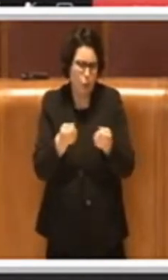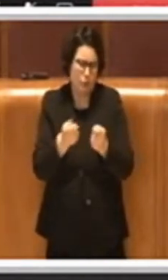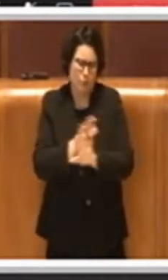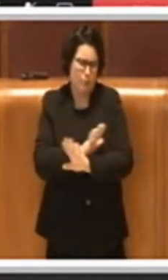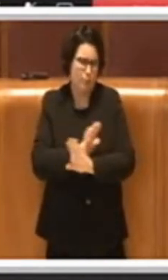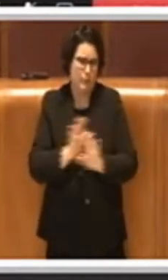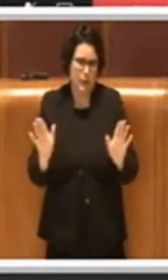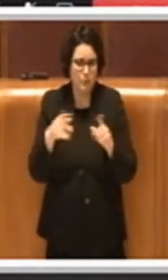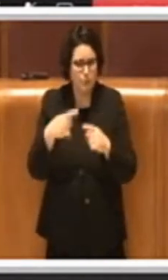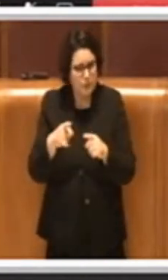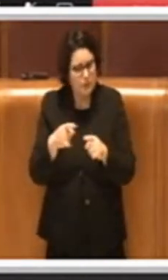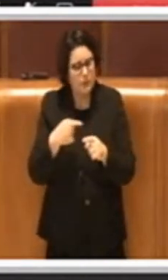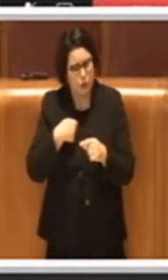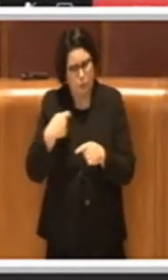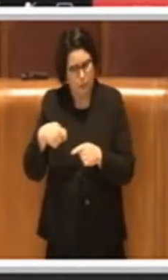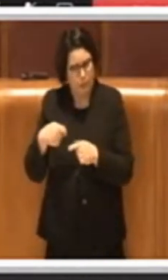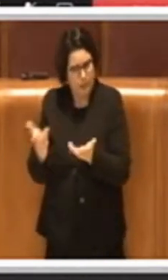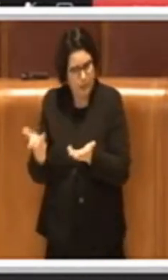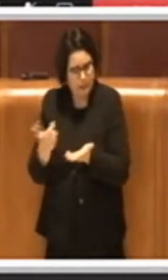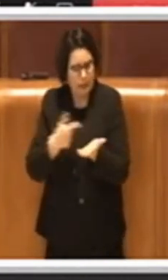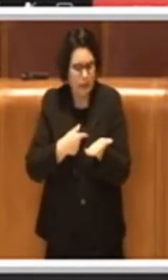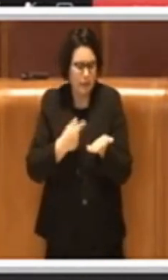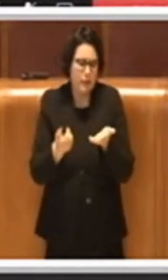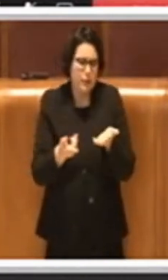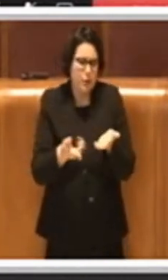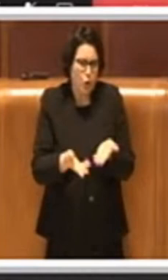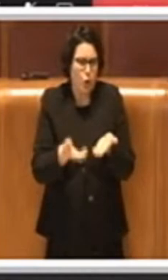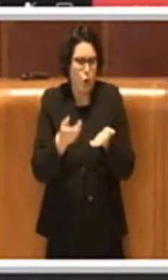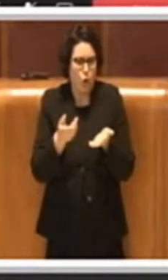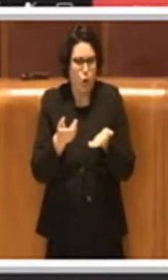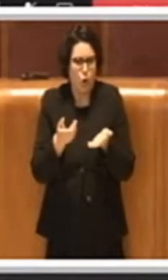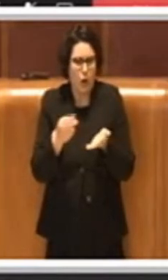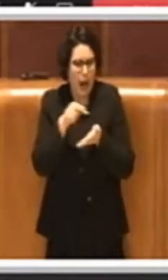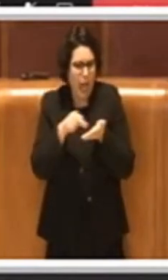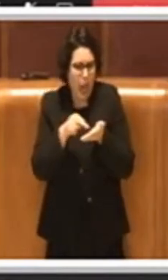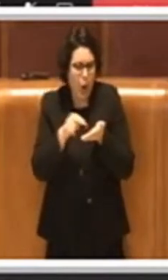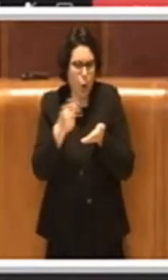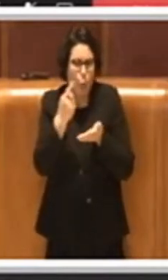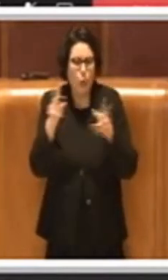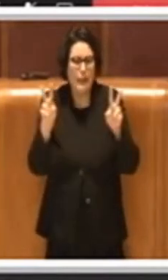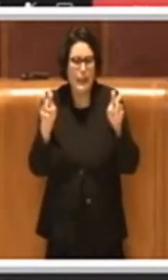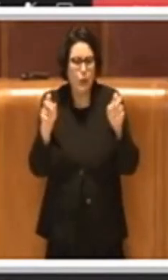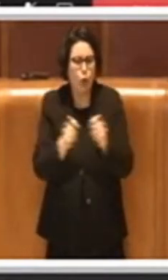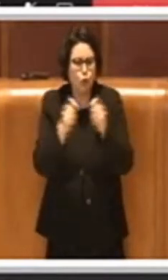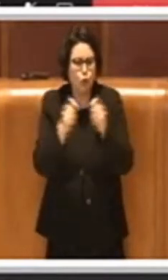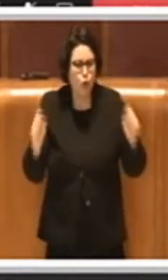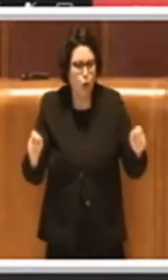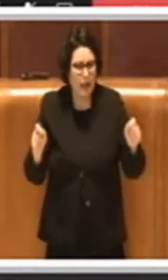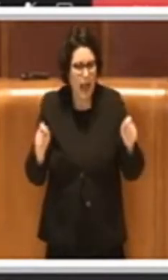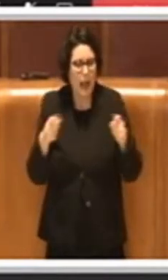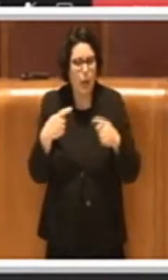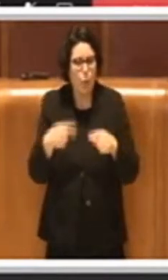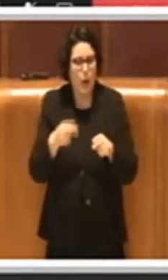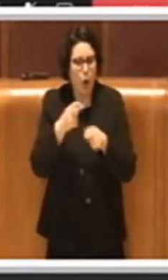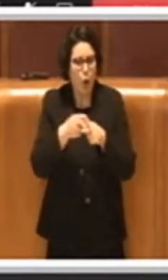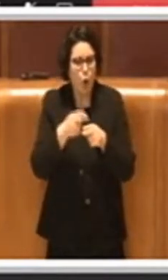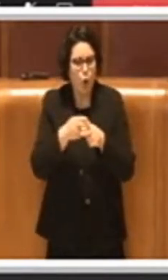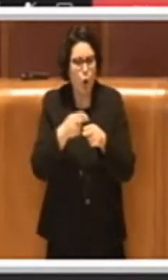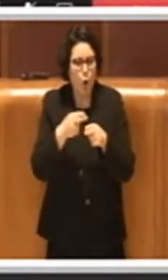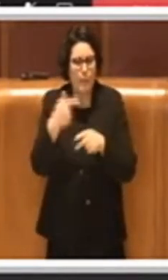Presidente, leggo anche io a questo punto un titolo di un giornale del punto di Roma Today,